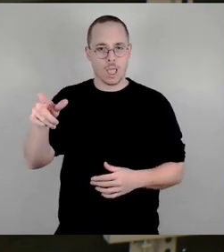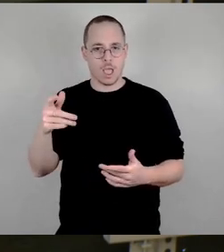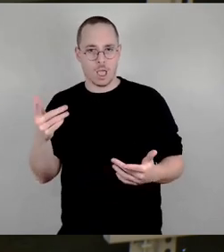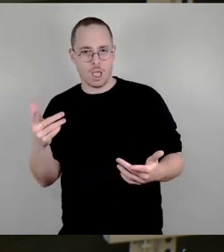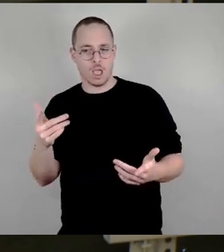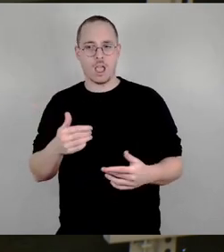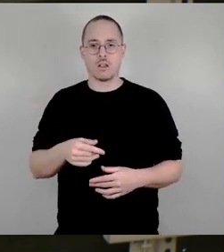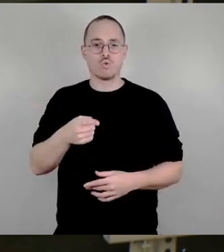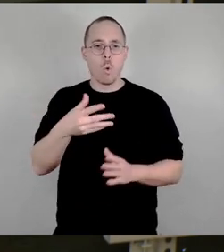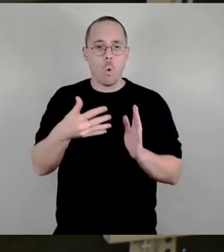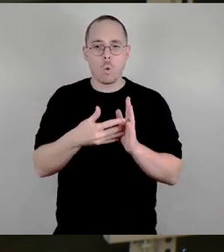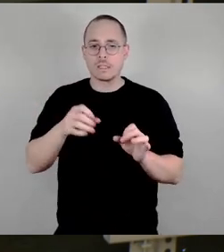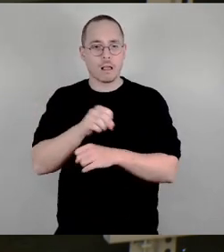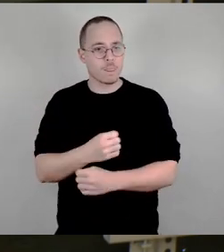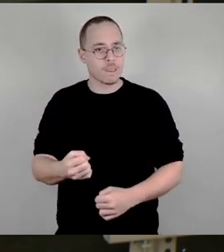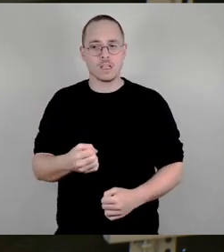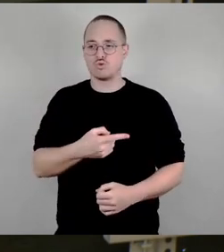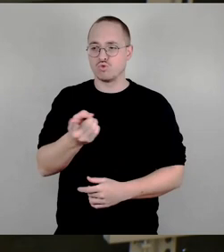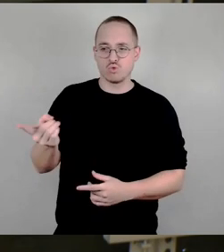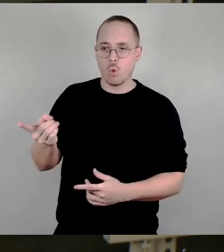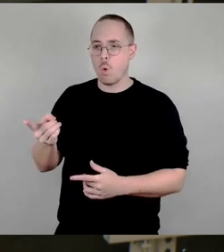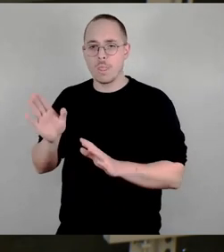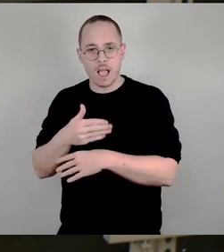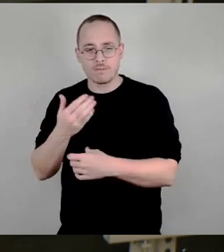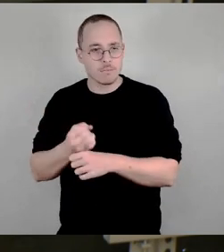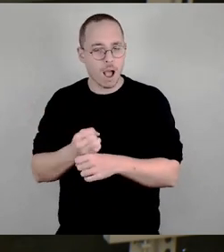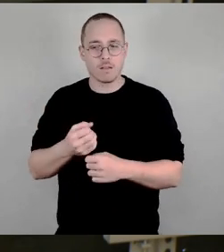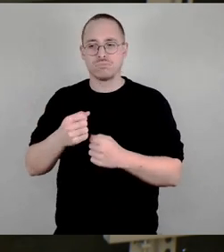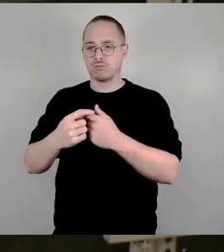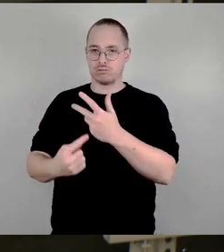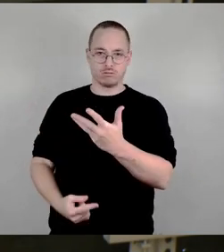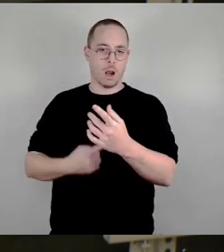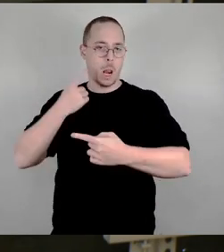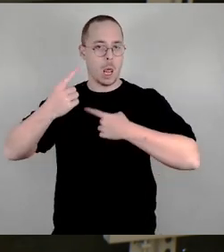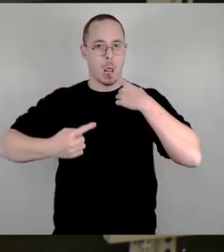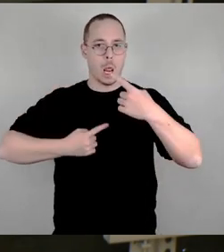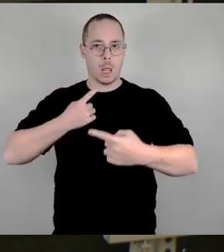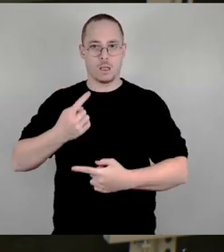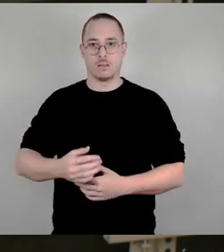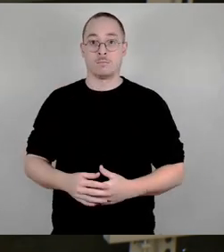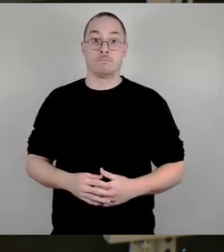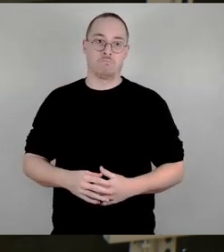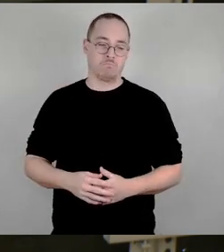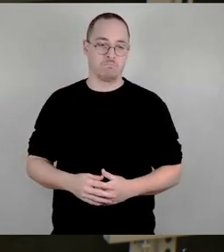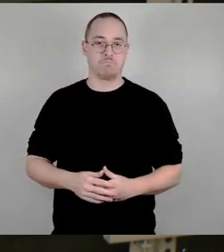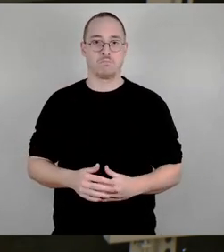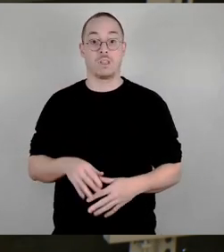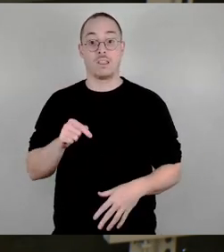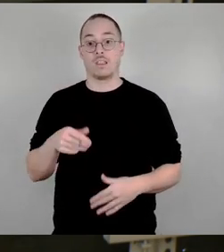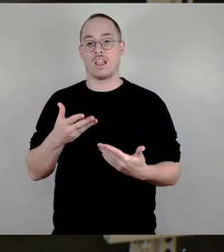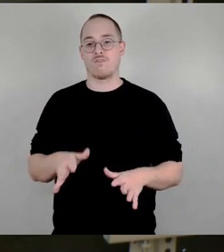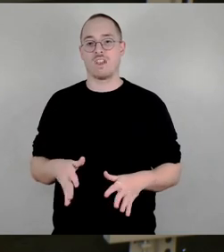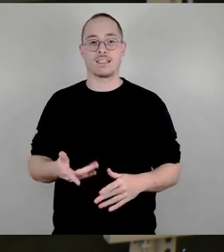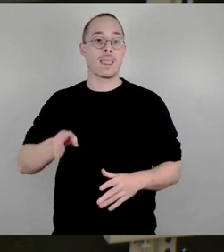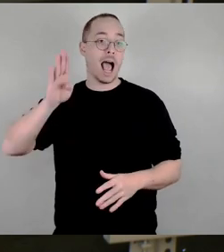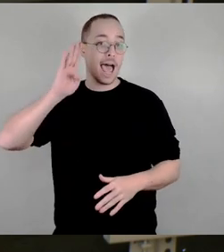nicht und so weiter. Wir hatten ja eine Anhörung, die glaube ich wirklich sehr gut war, wo wir ja uns angeguckt haben, wie andere